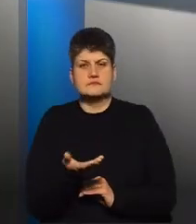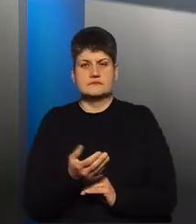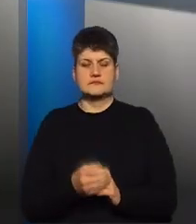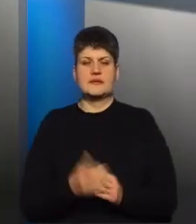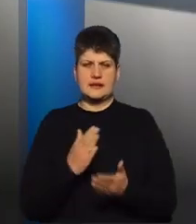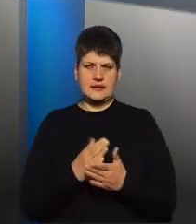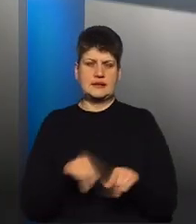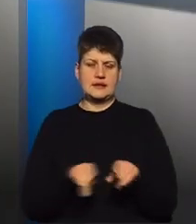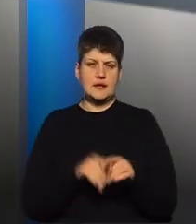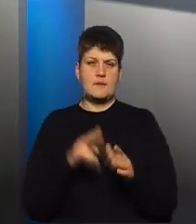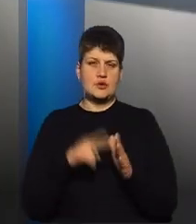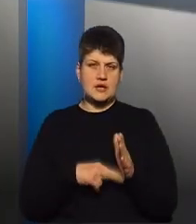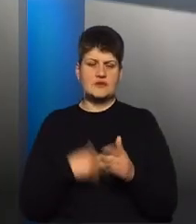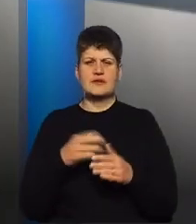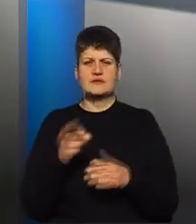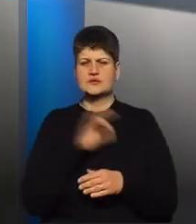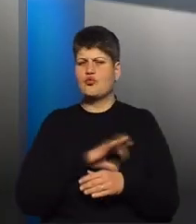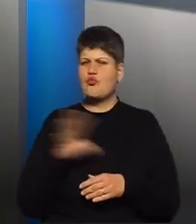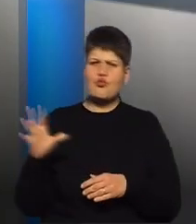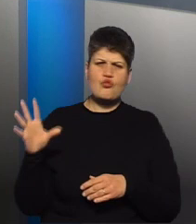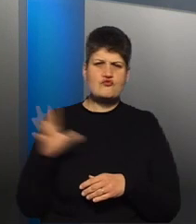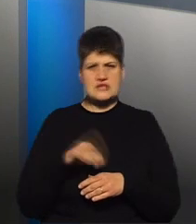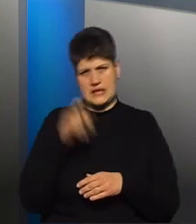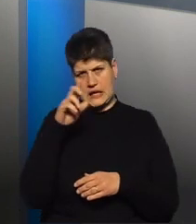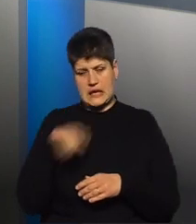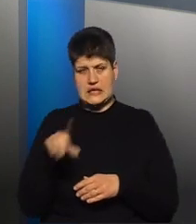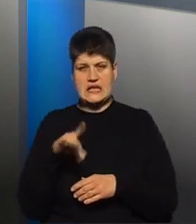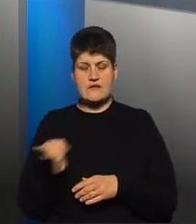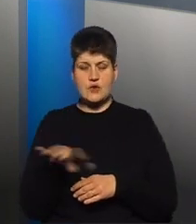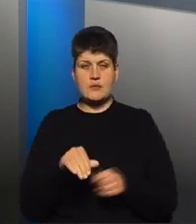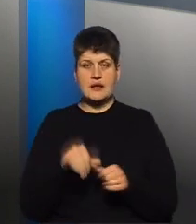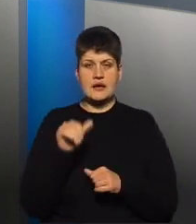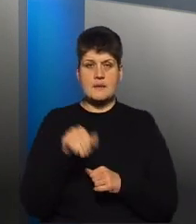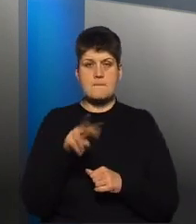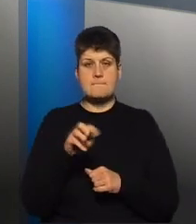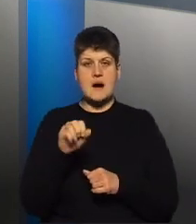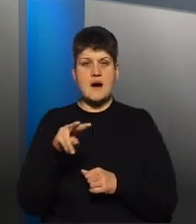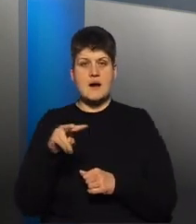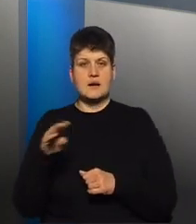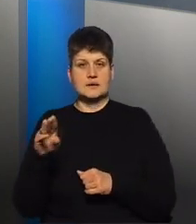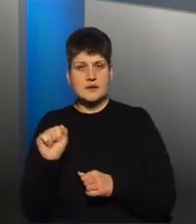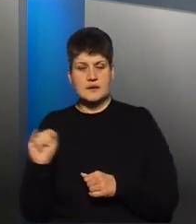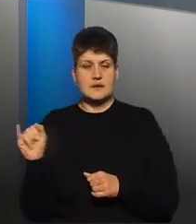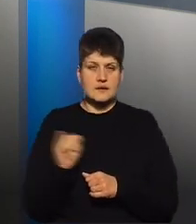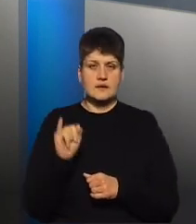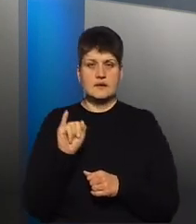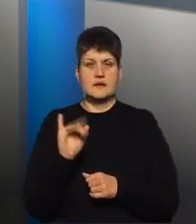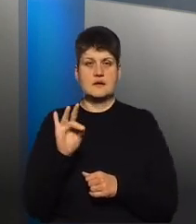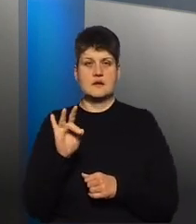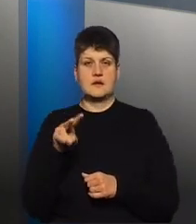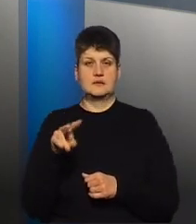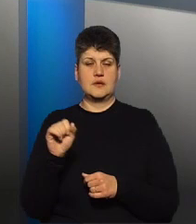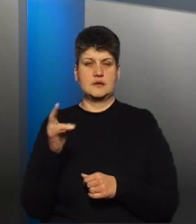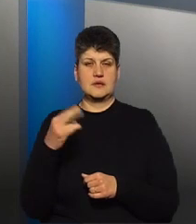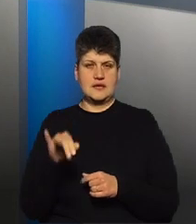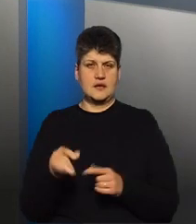Він застосовується практично у всіх країнах Європи, крім Мальти і Ірландії. І суттєво відрізняється як